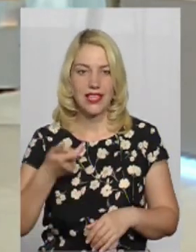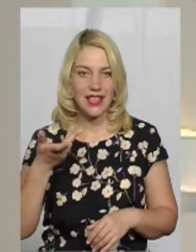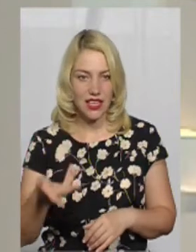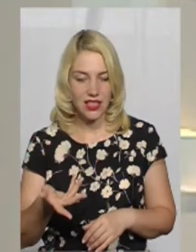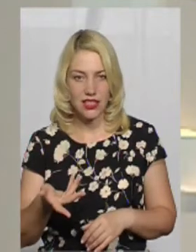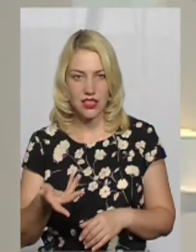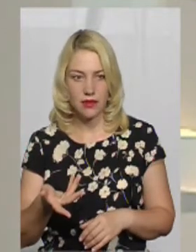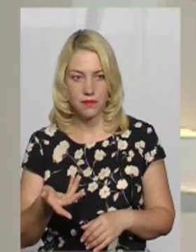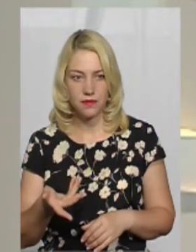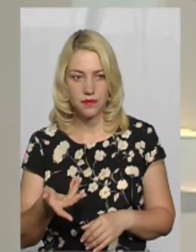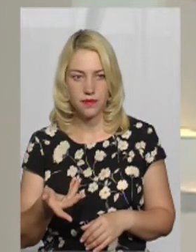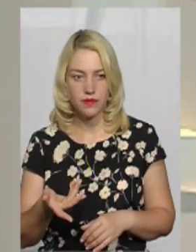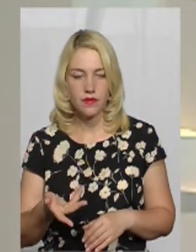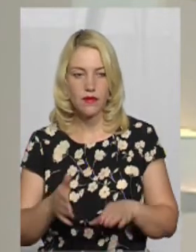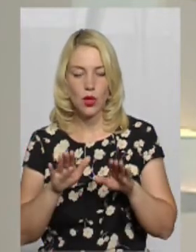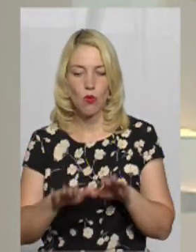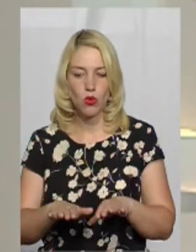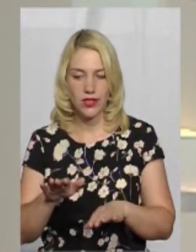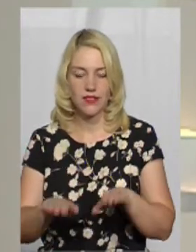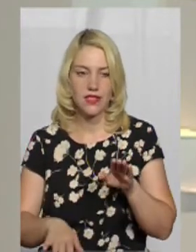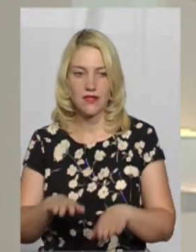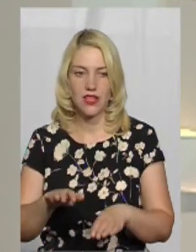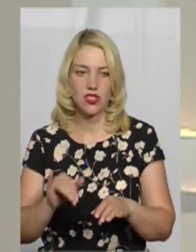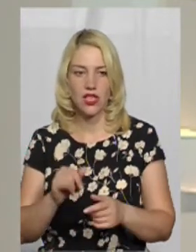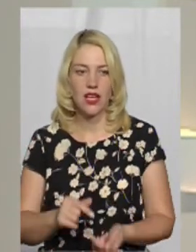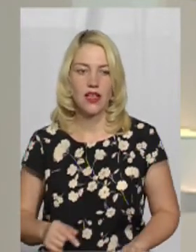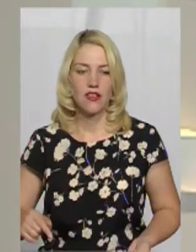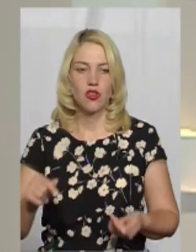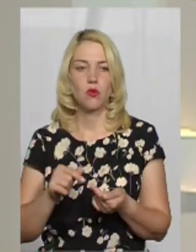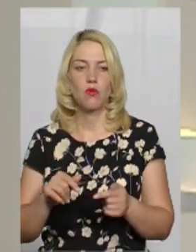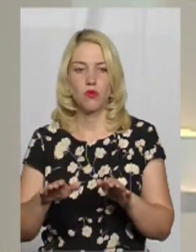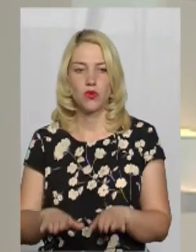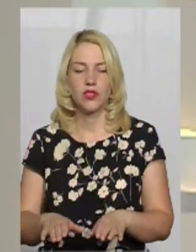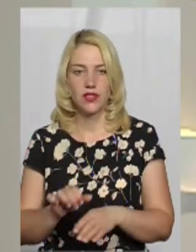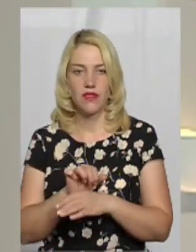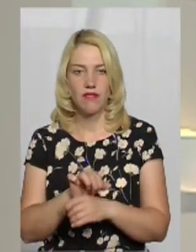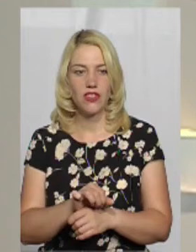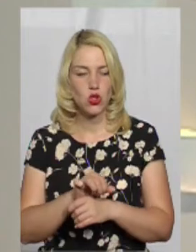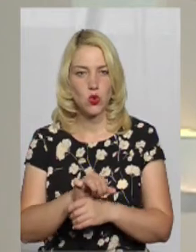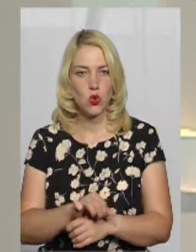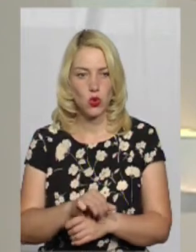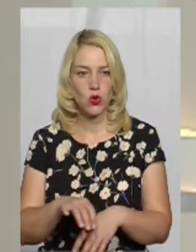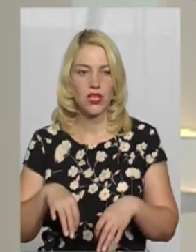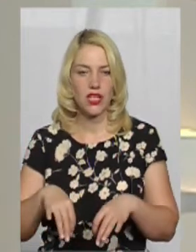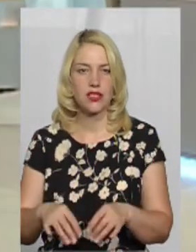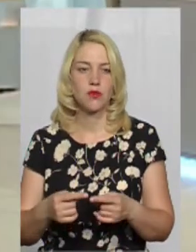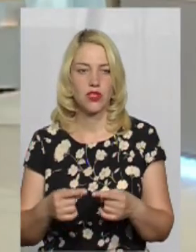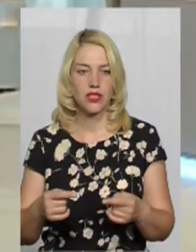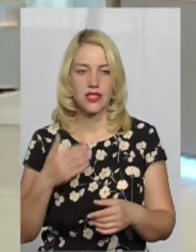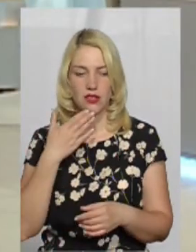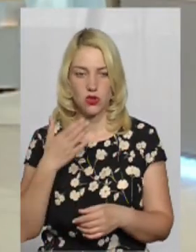пунктів зважування і, відповідно, пунктів відстою транспортних засобів?